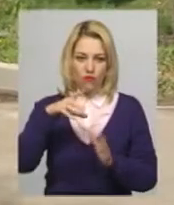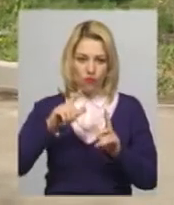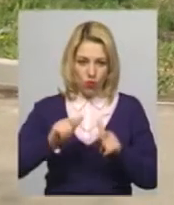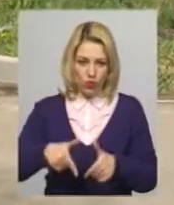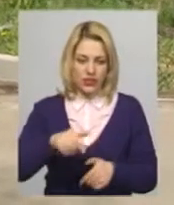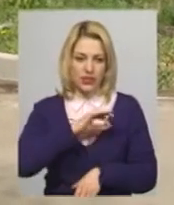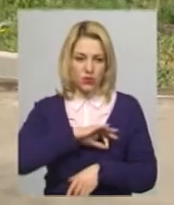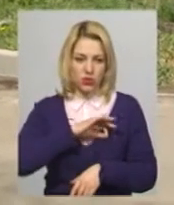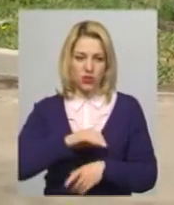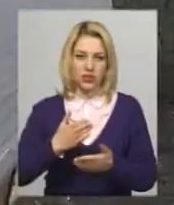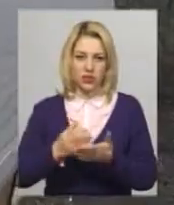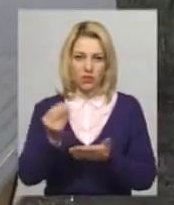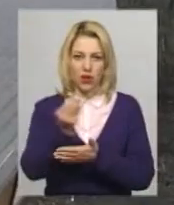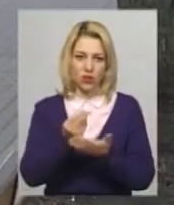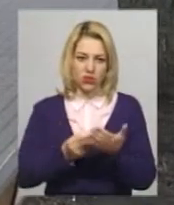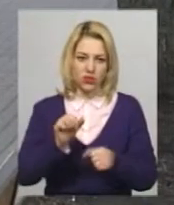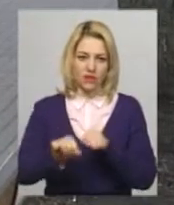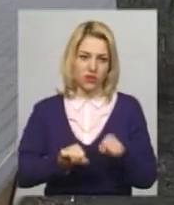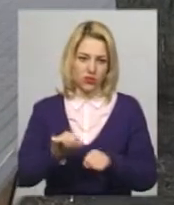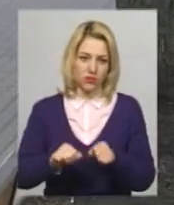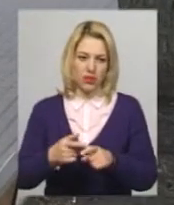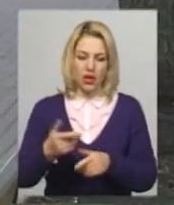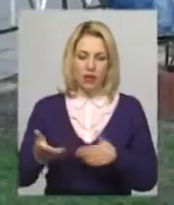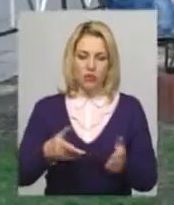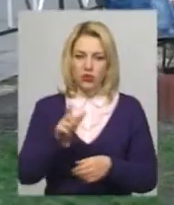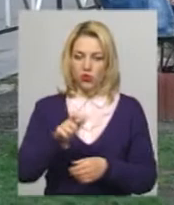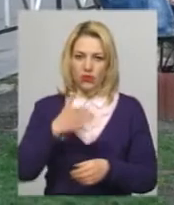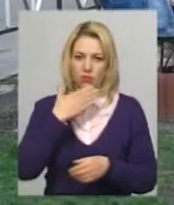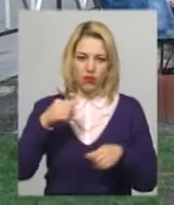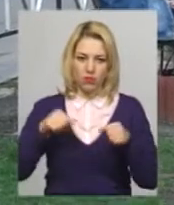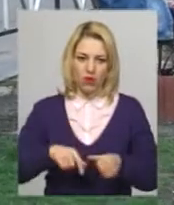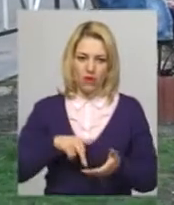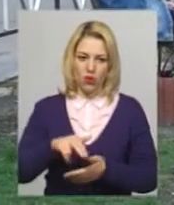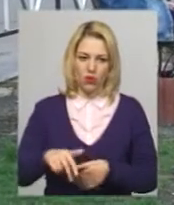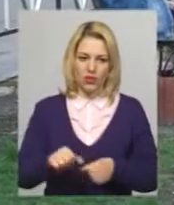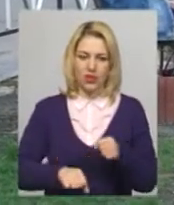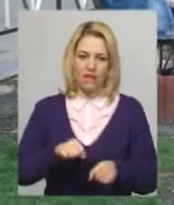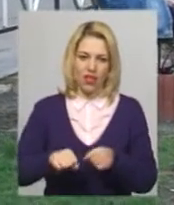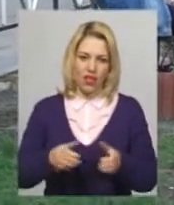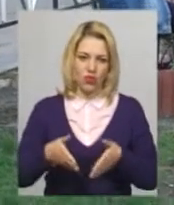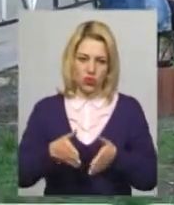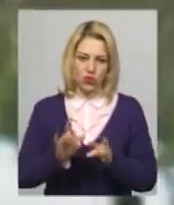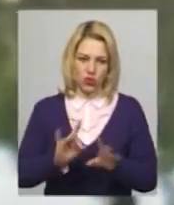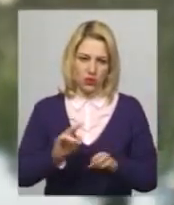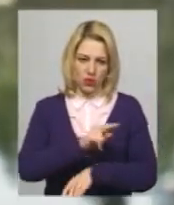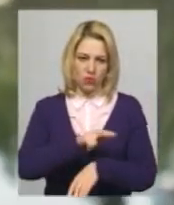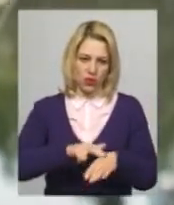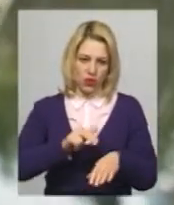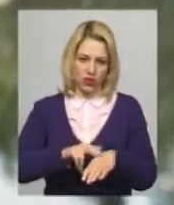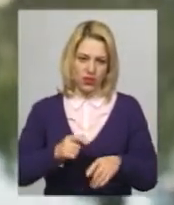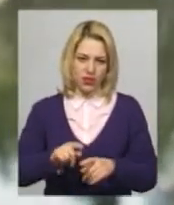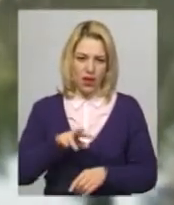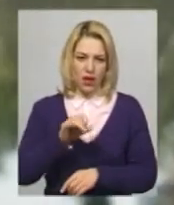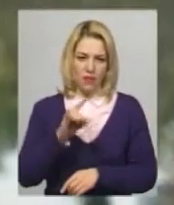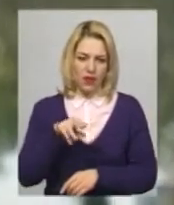знаки, то велодоріжка. Пішоходи не мають права ходити велодоріжками, розповідає прес-секретар управління патрульної поліції в Хмельницькій області